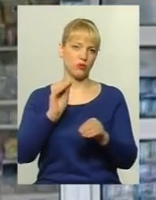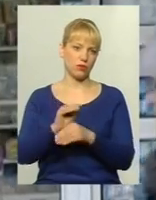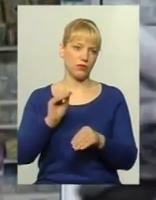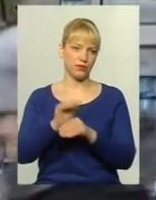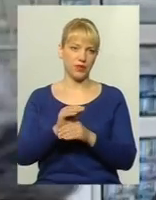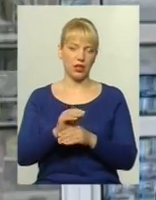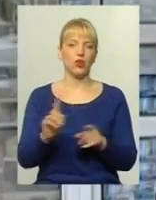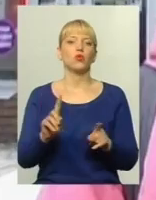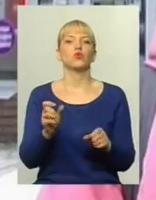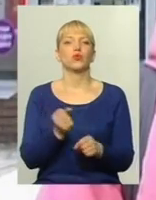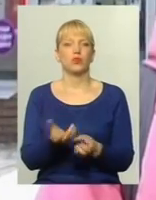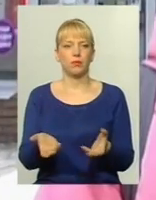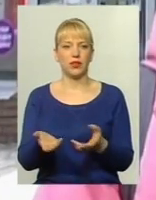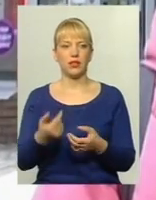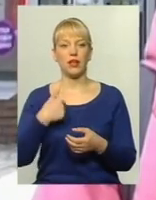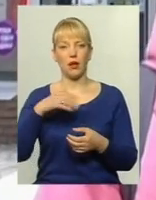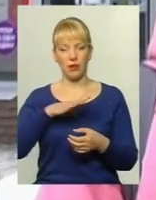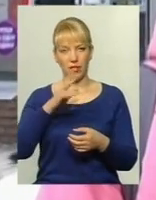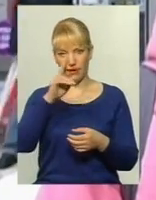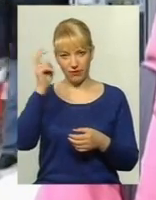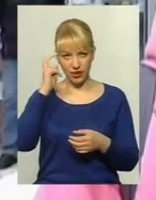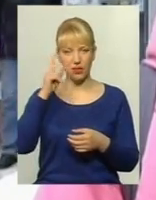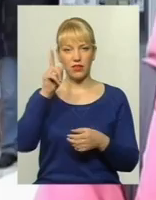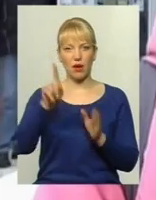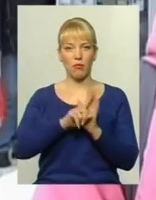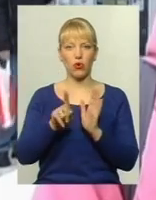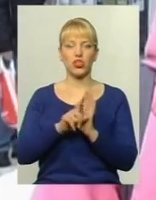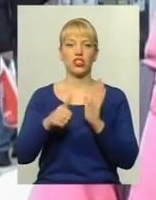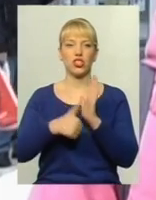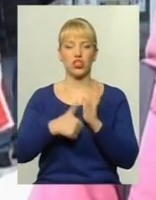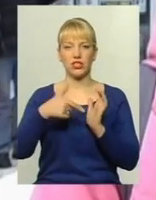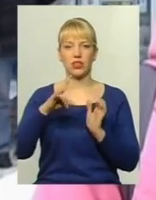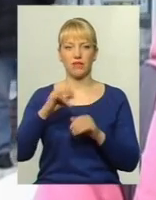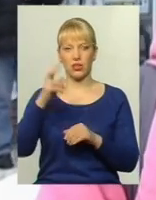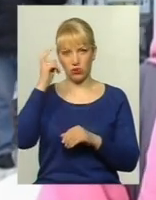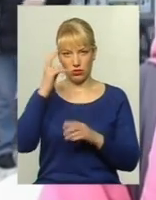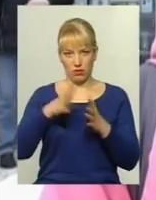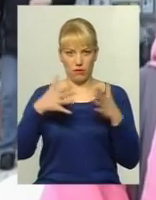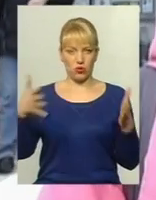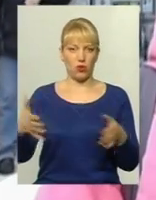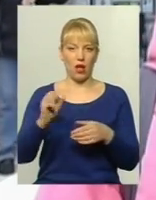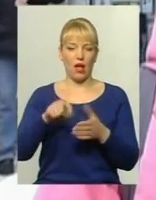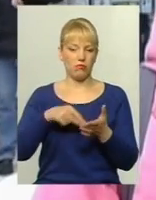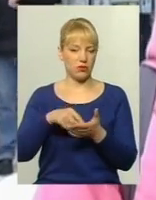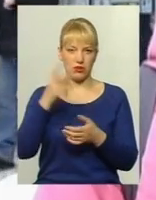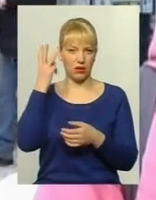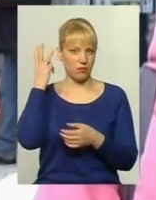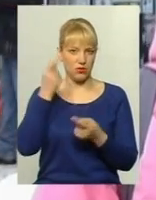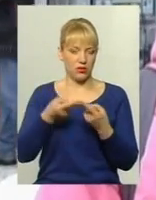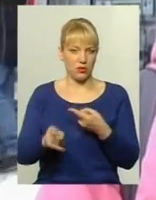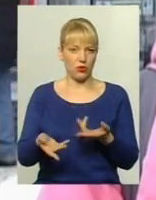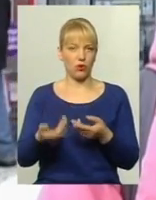Що зробити? Була в Києві, там проїзд 6 гривень стоїть Київ і Хмельницький – це різні різні речі